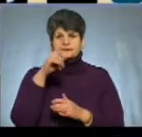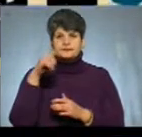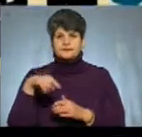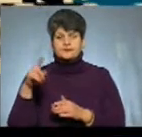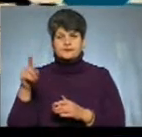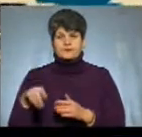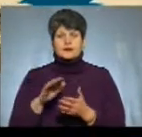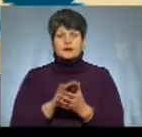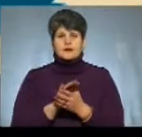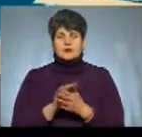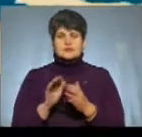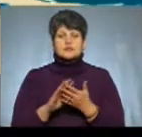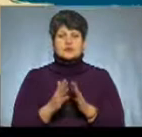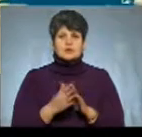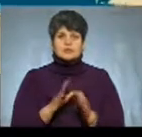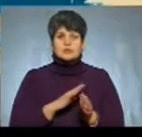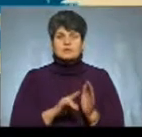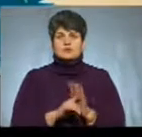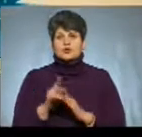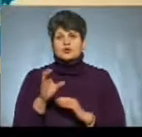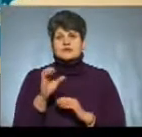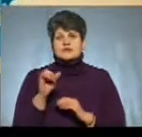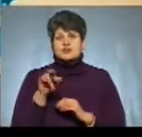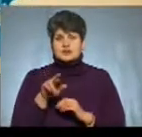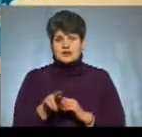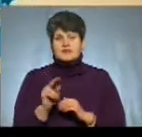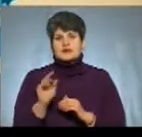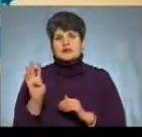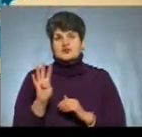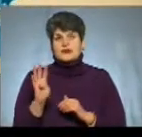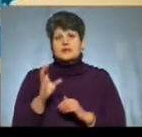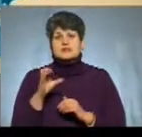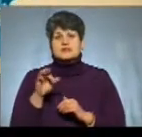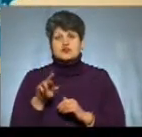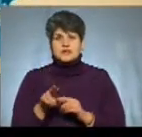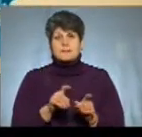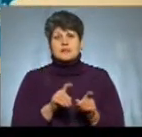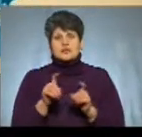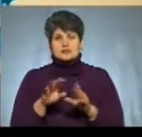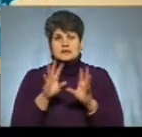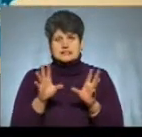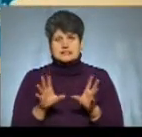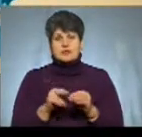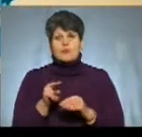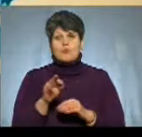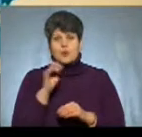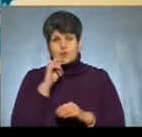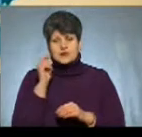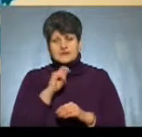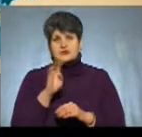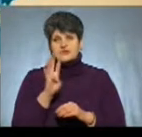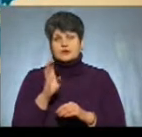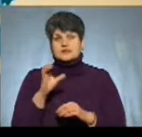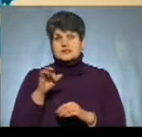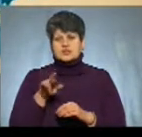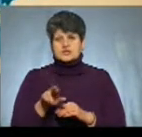ситуація була на початок січня, зокрема, на 4 січня переходу загалом громади по Україні. На 4 січня